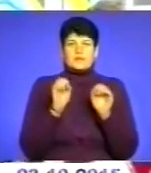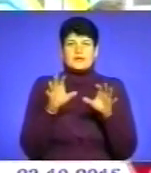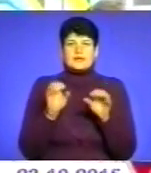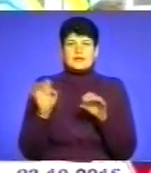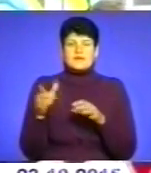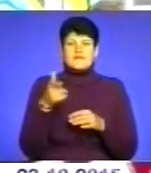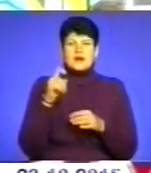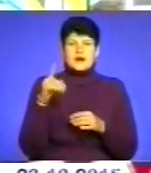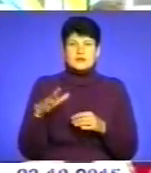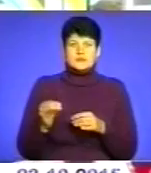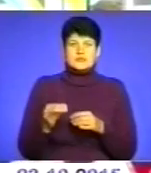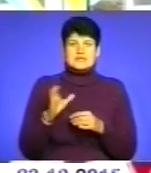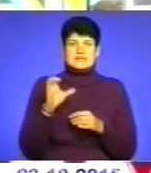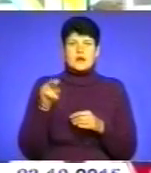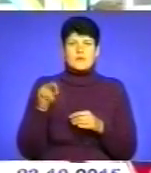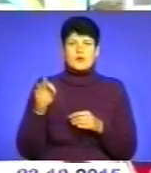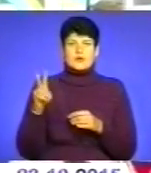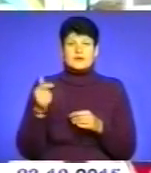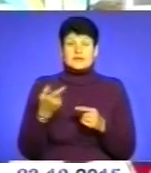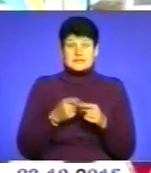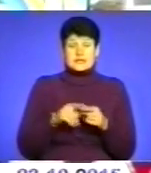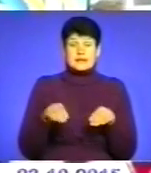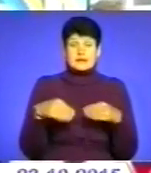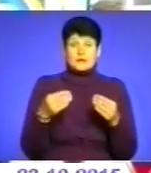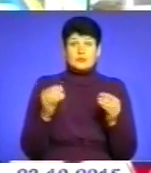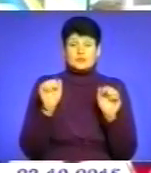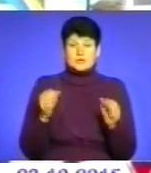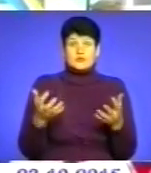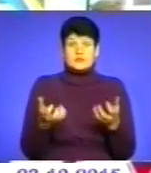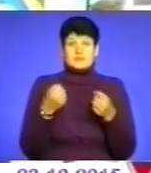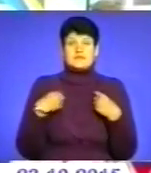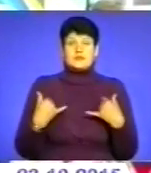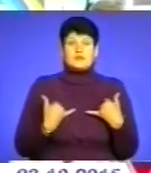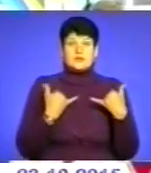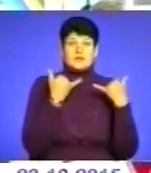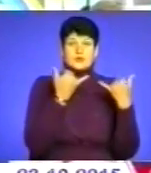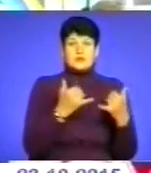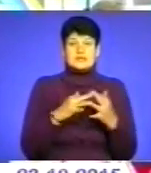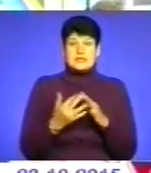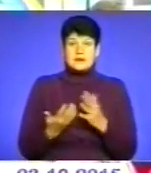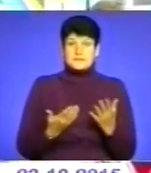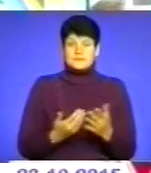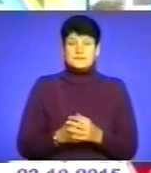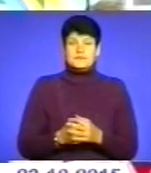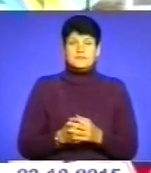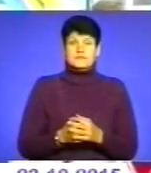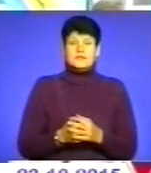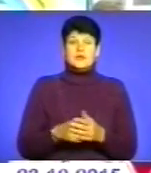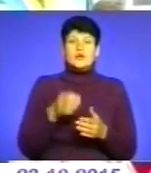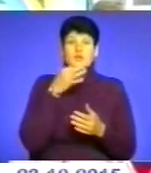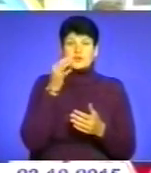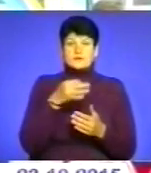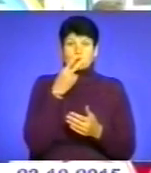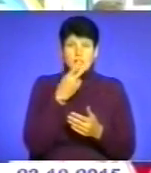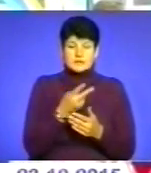Сапогова. І це дало сьогодні витримати можливість свято для цього села. Більше того, досвід показує, якщо